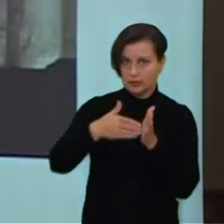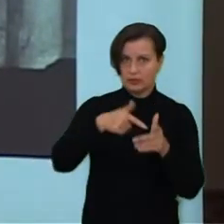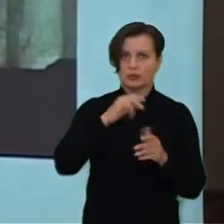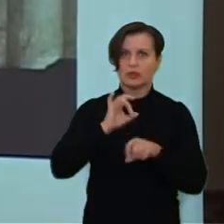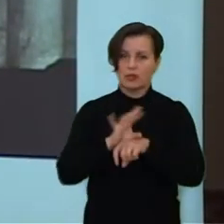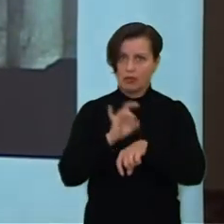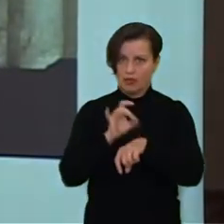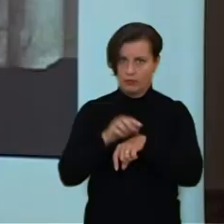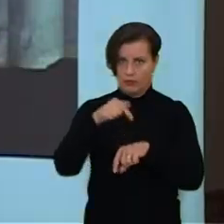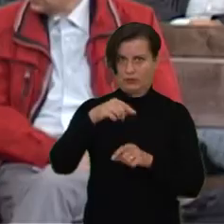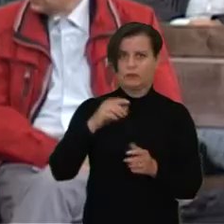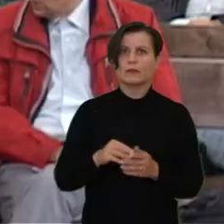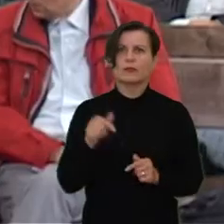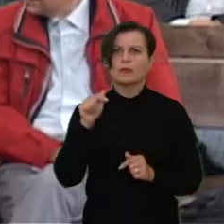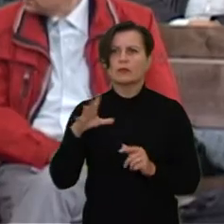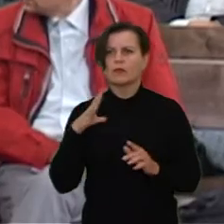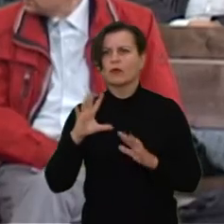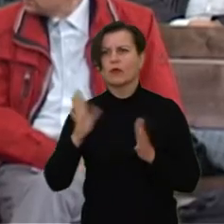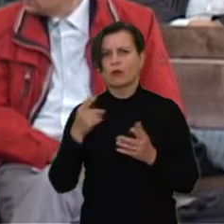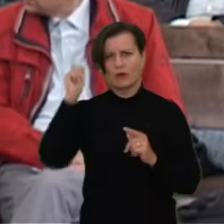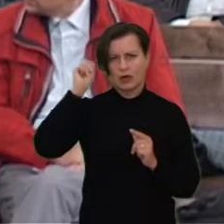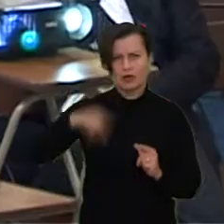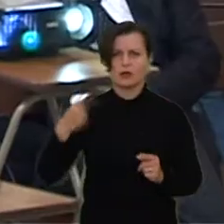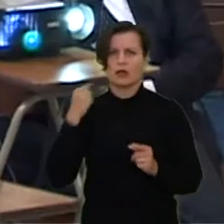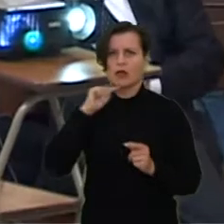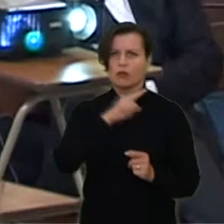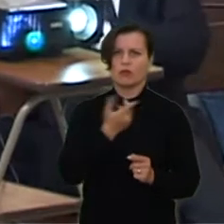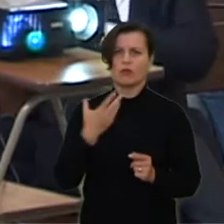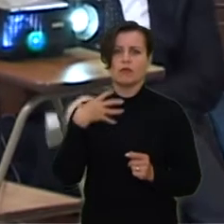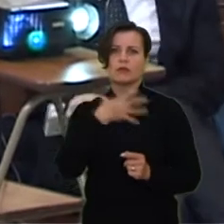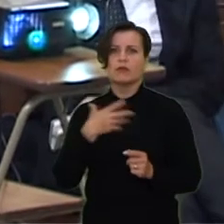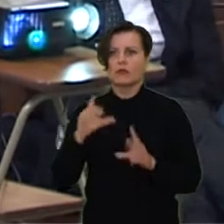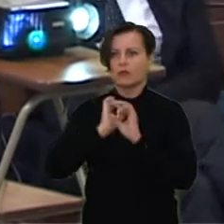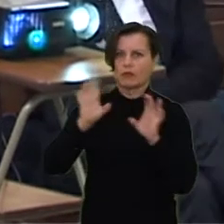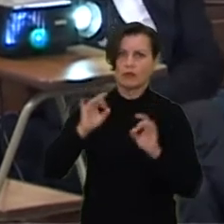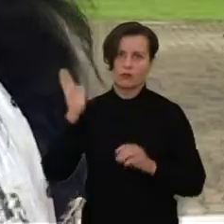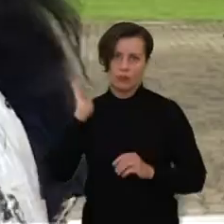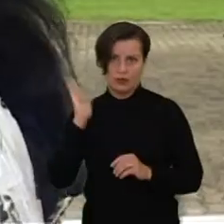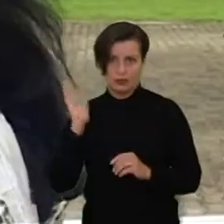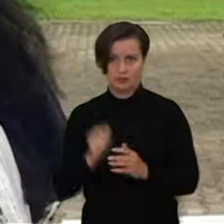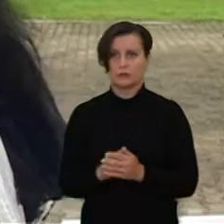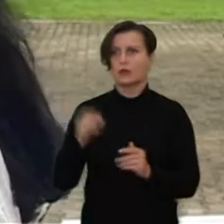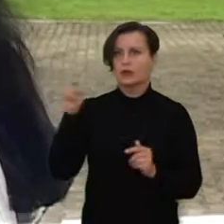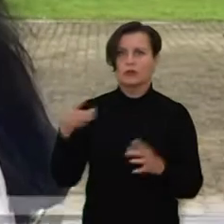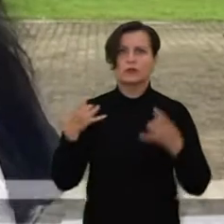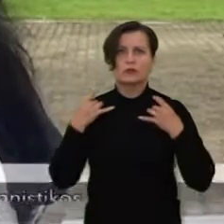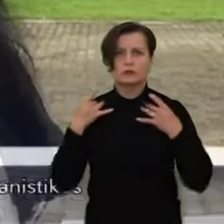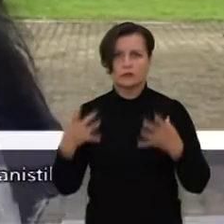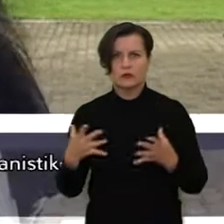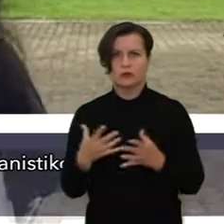paskaitos apie šio judėjimo reikšmę tiek religijai, tiek ekonomikai, bei kultūrai ir švietimui. Šitie renginiai yra